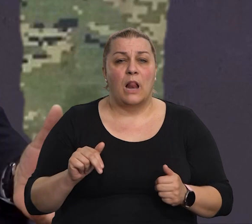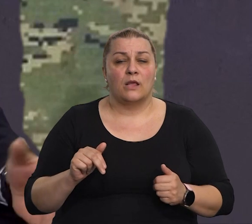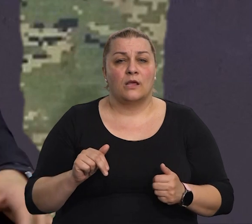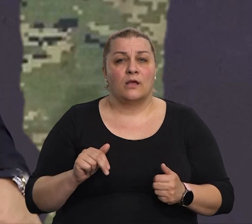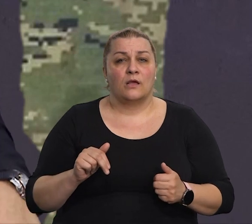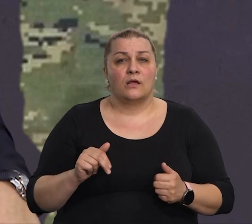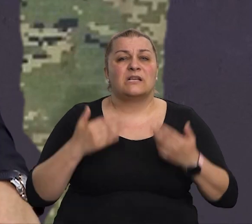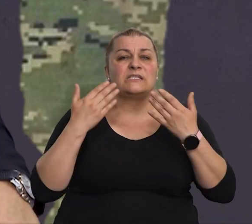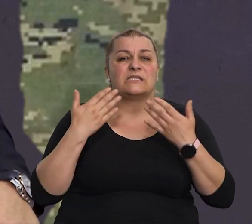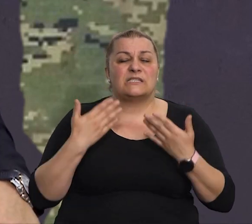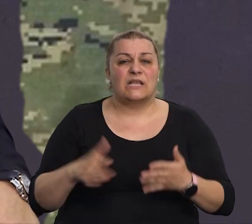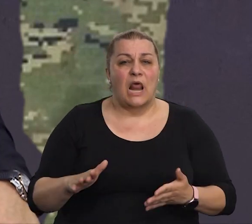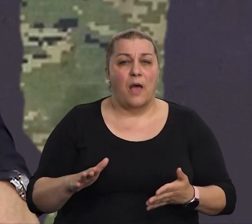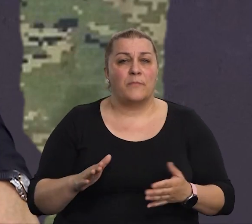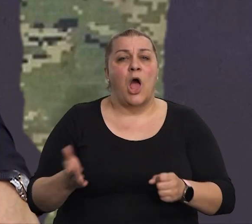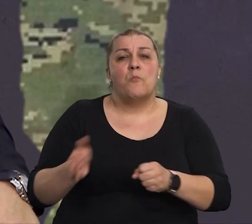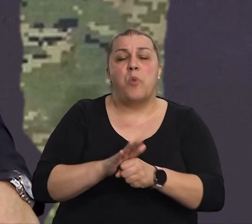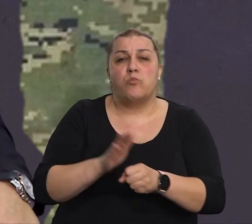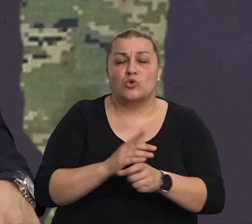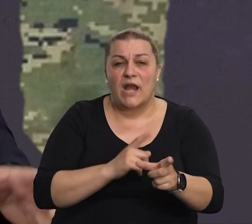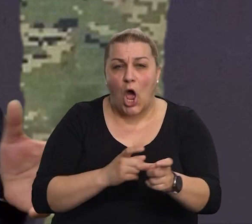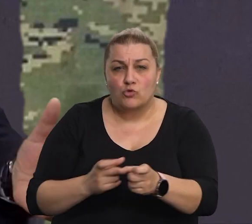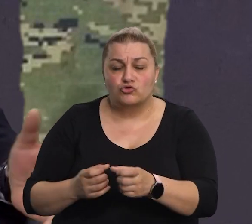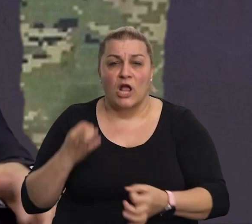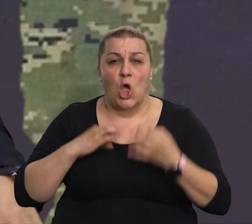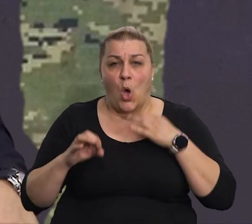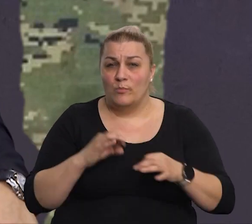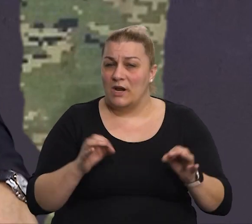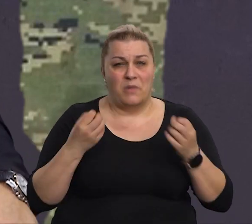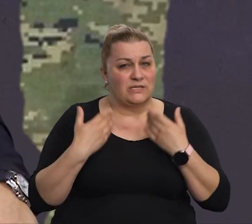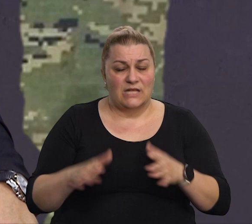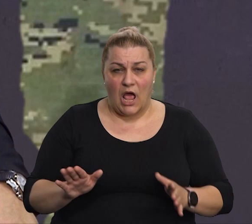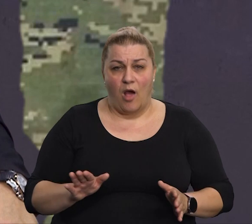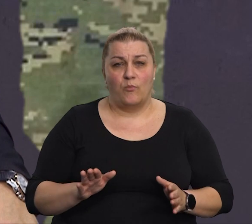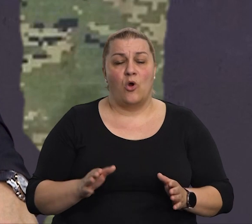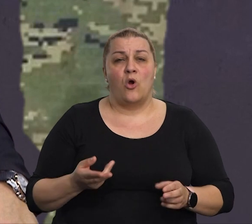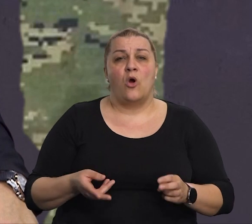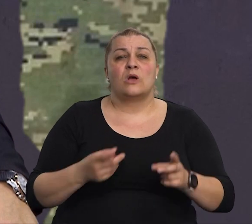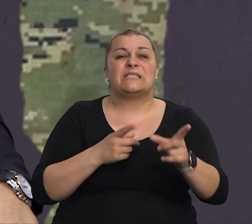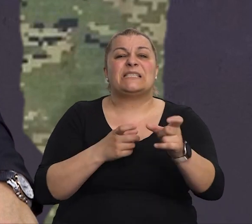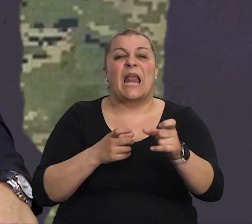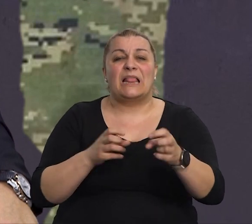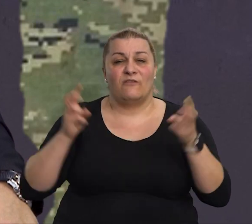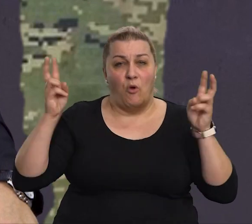slaba nam bila već popuna navružanja i opreme, već sredljeva, ona je ponesajalo. Ja sam,